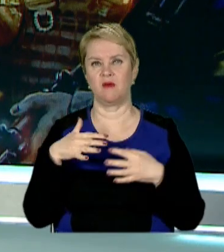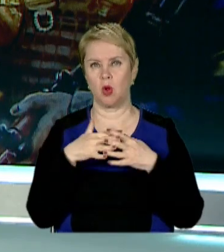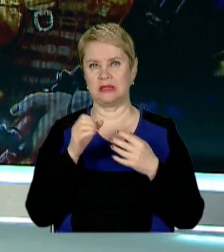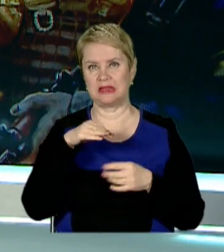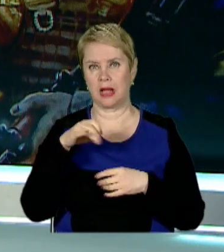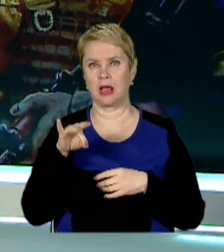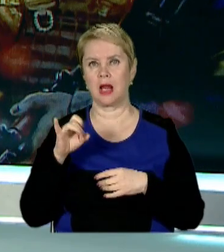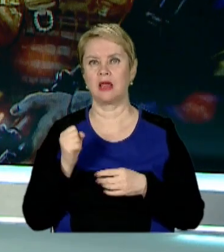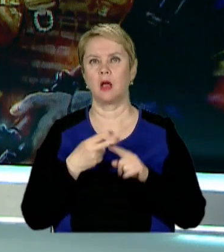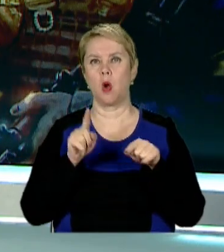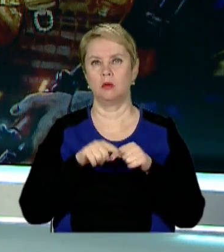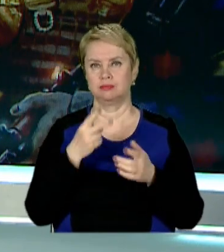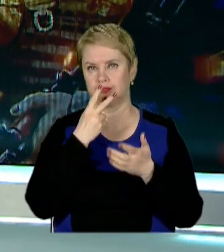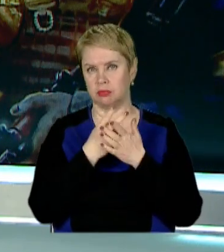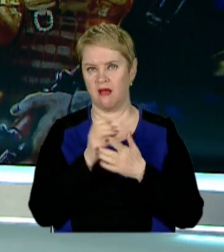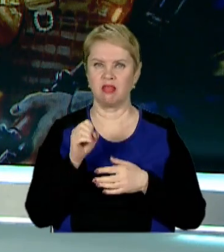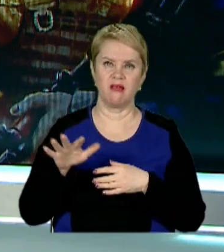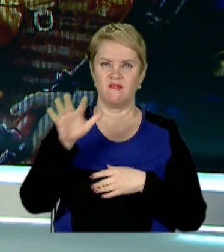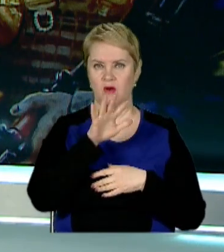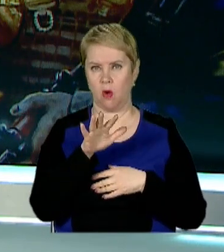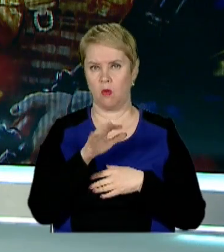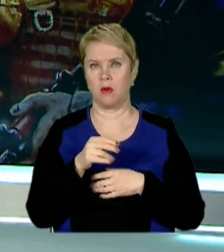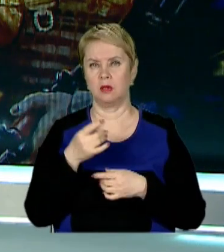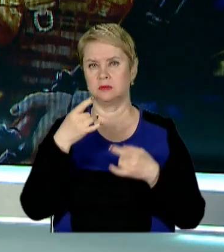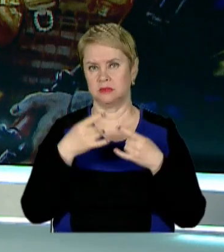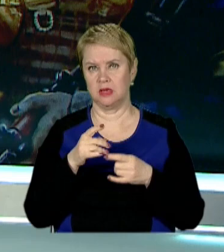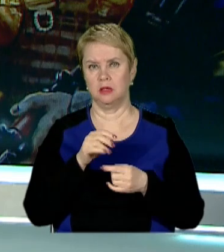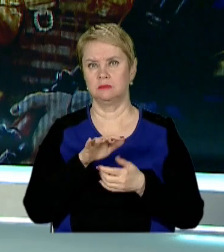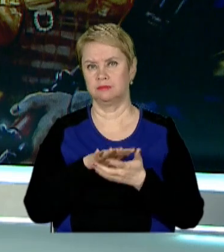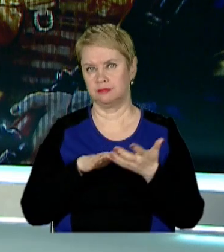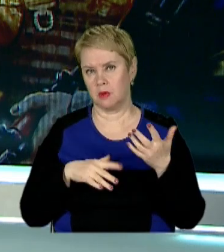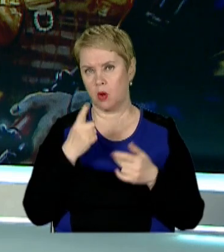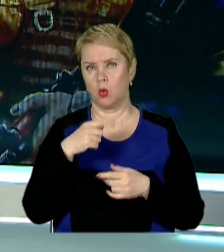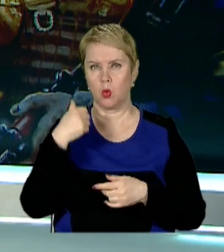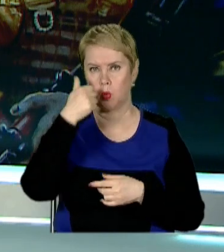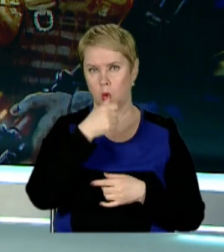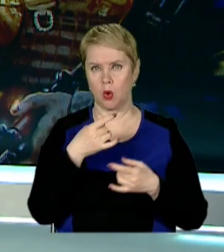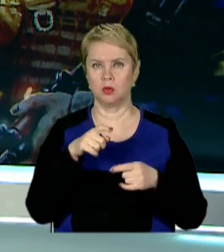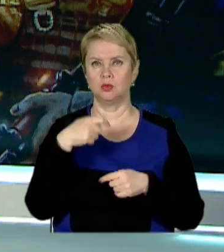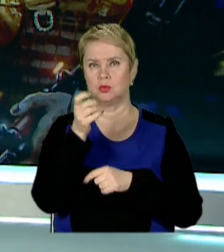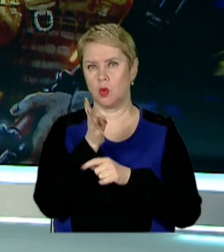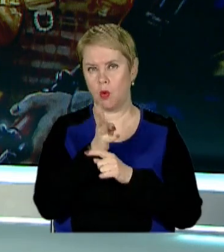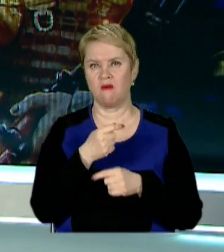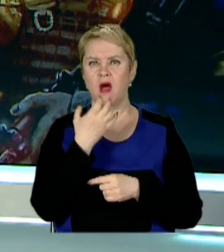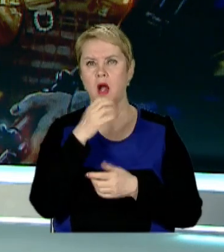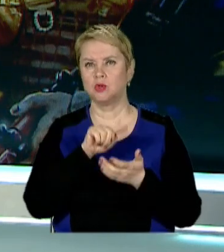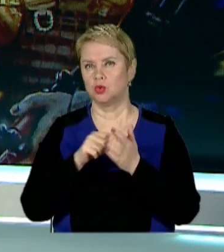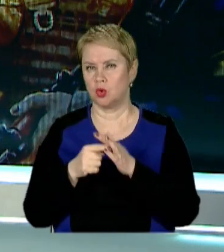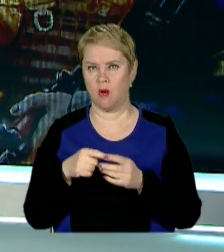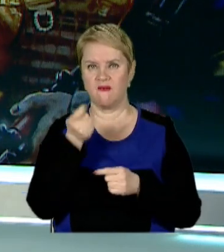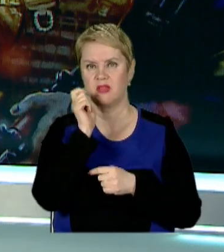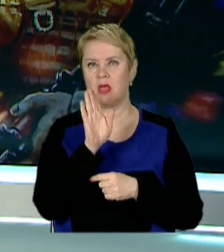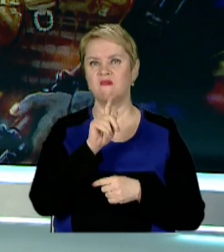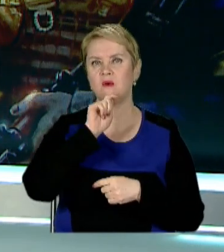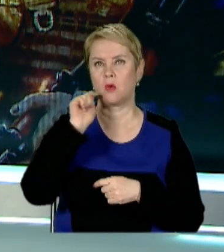Титаренка з Дніпра презентували в Європі. Робота над стрічкою тривала протягом року. Зйомки проходили в гарячих точках. Війна в